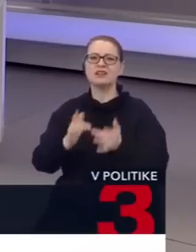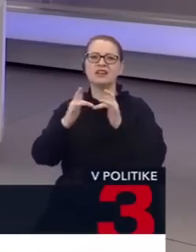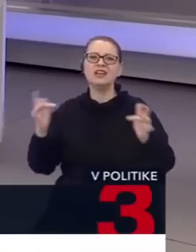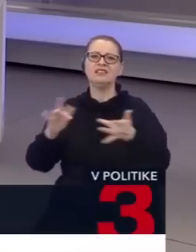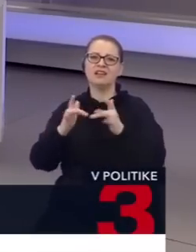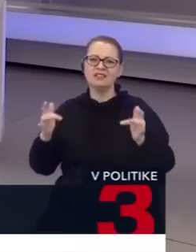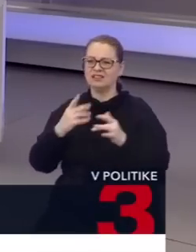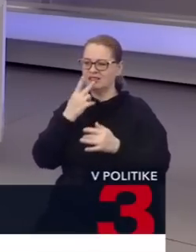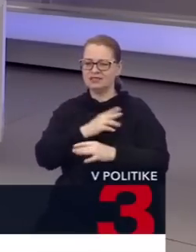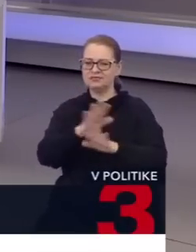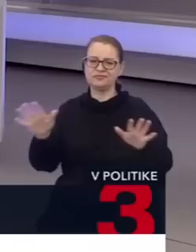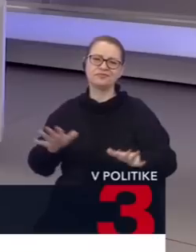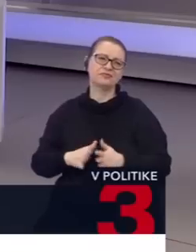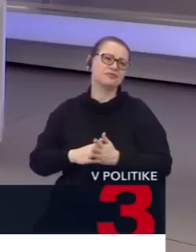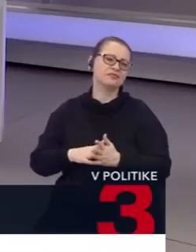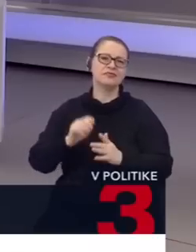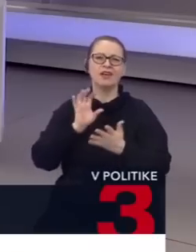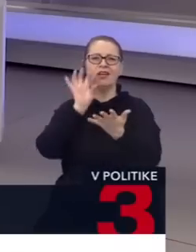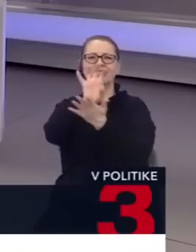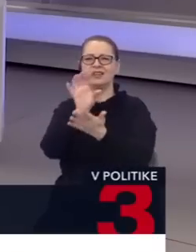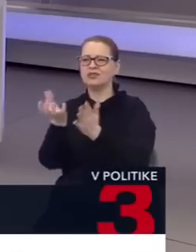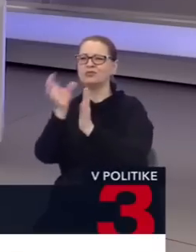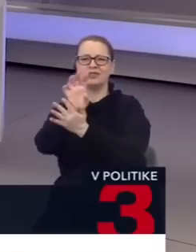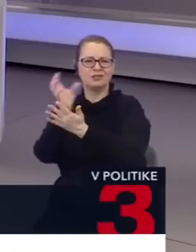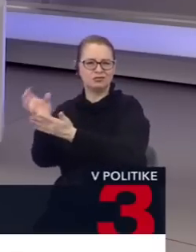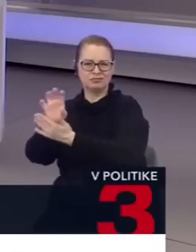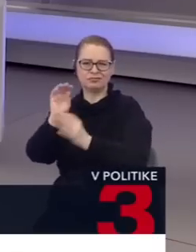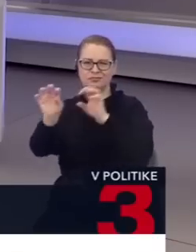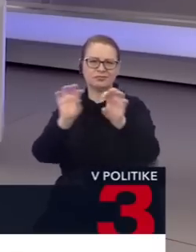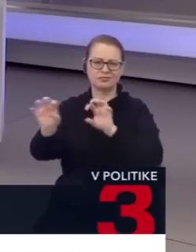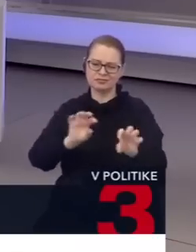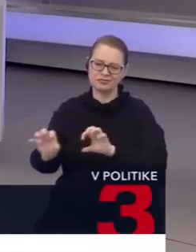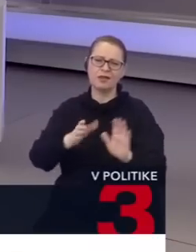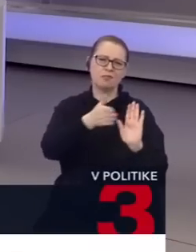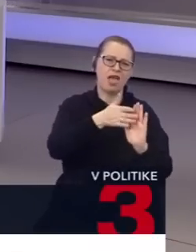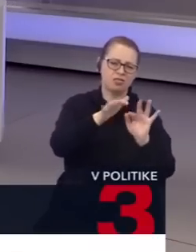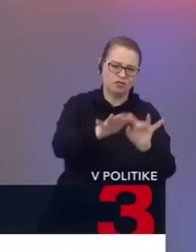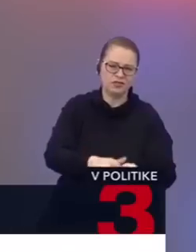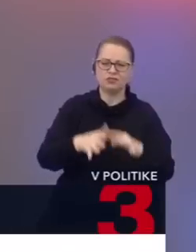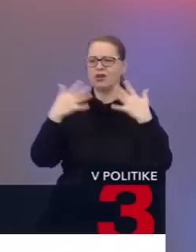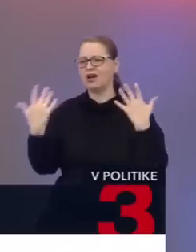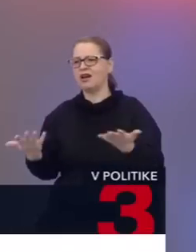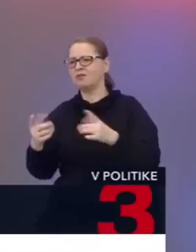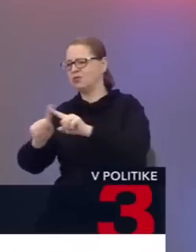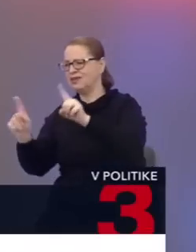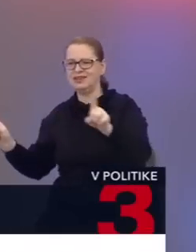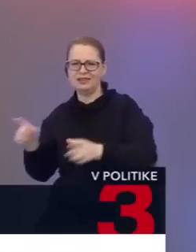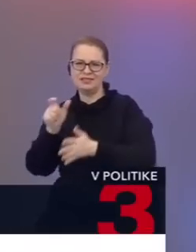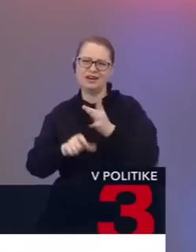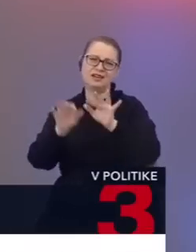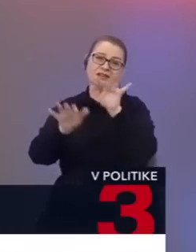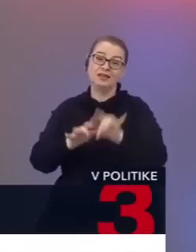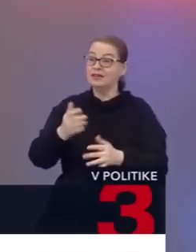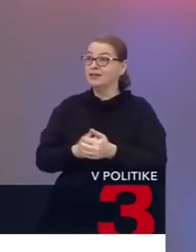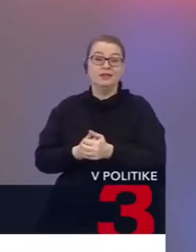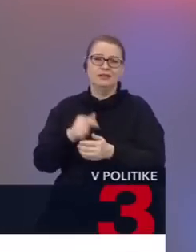sieťach so statusmi, či už vášho strannického šéfa Igora Matoviča, alebo aj teda z druhých strán, tam